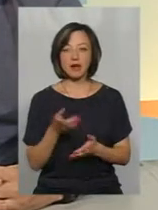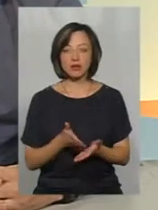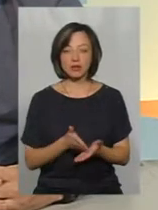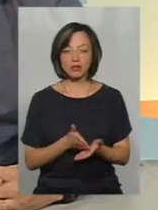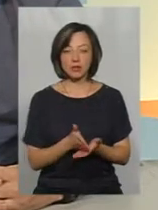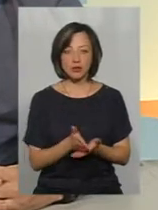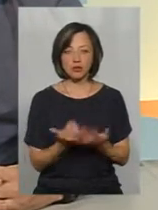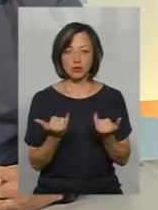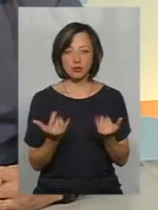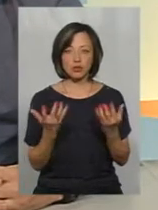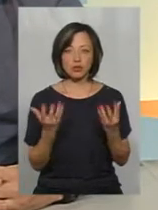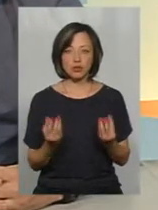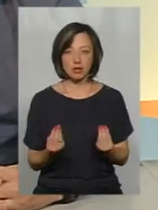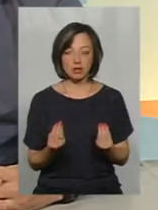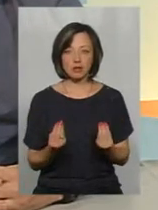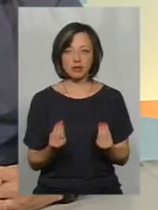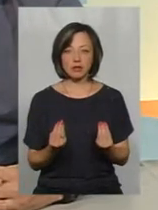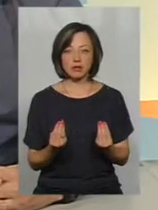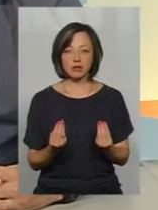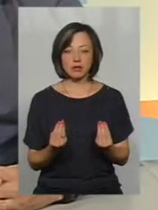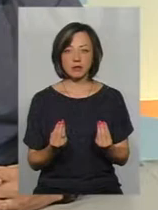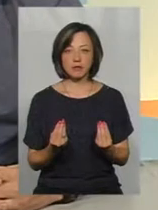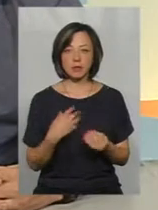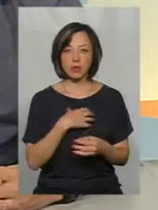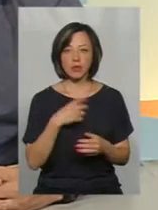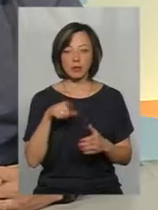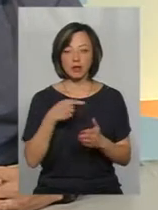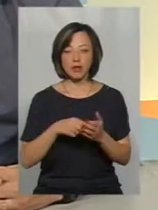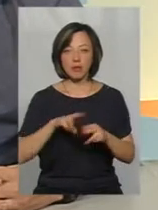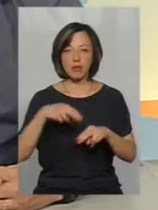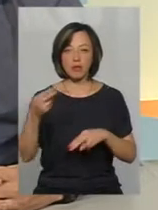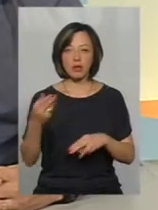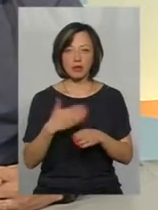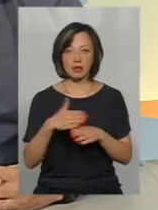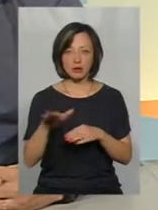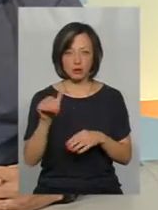на сьогоднішній день стоїть пріоритетне питання повернення кредитних коштів.